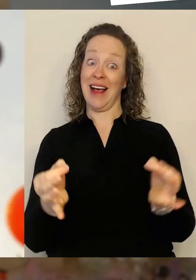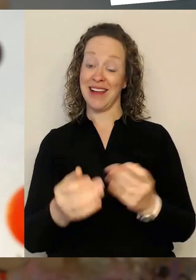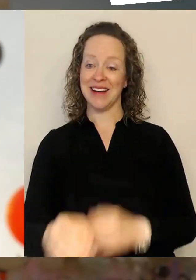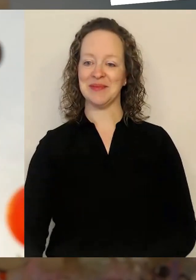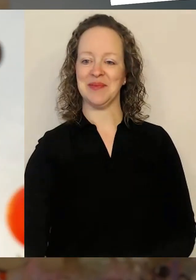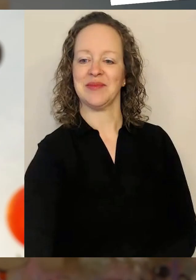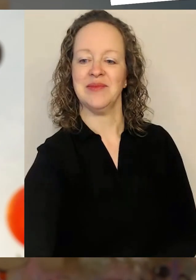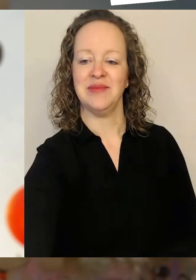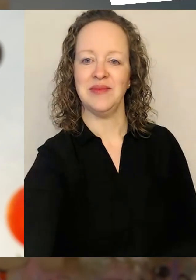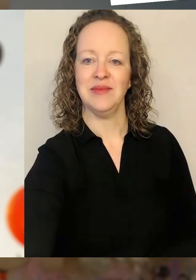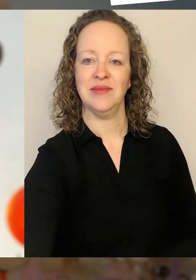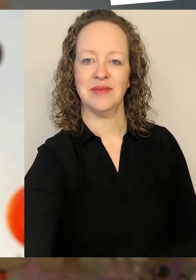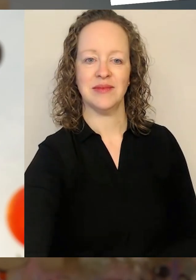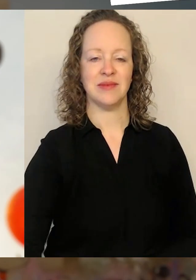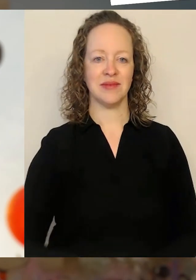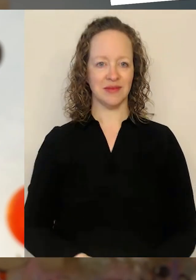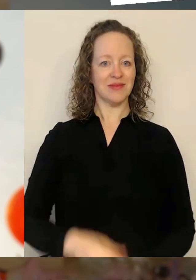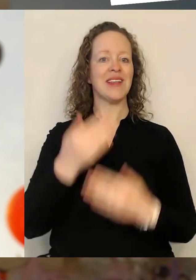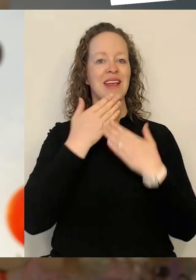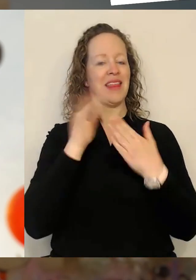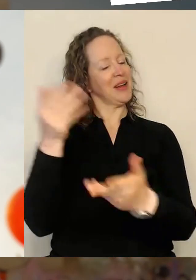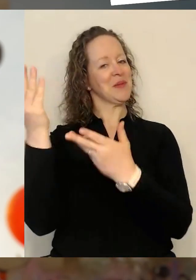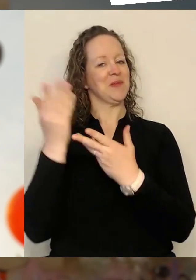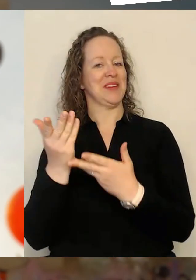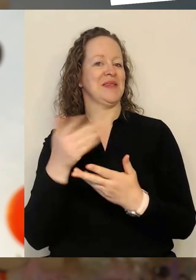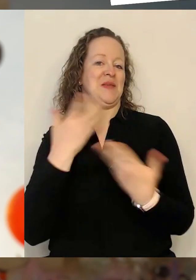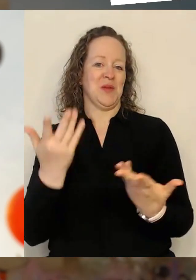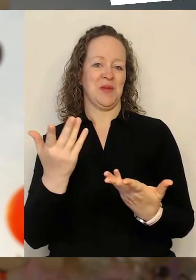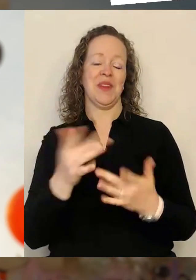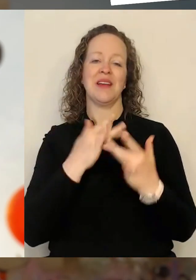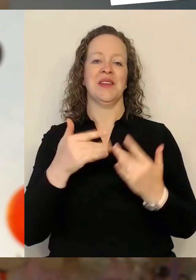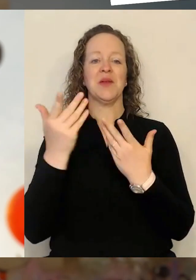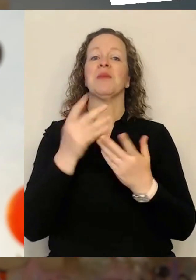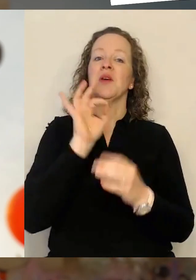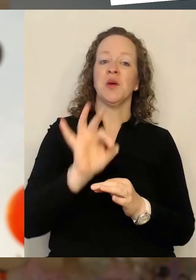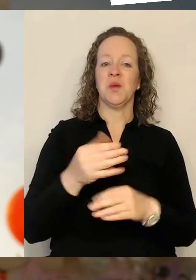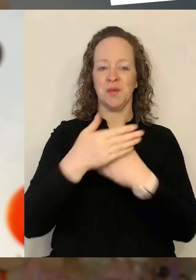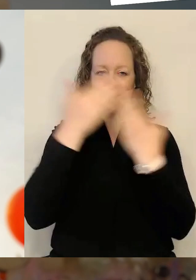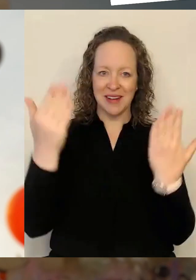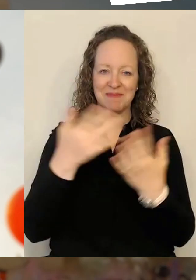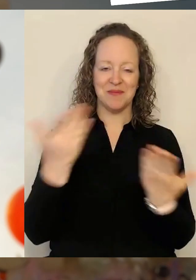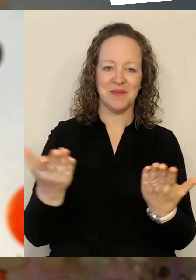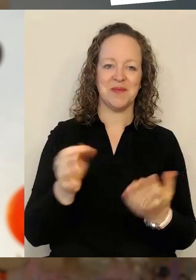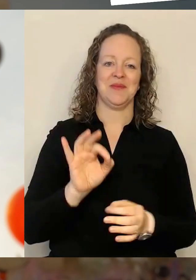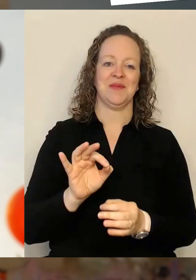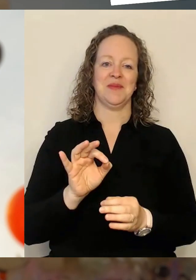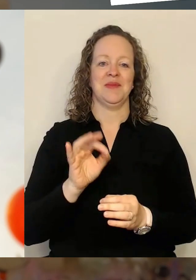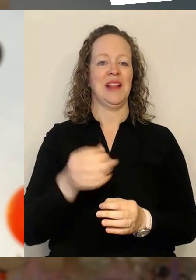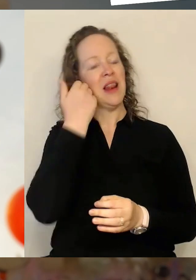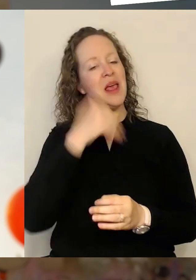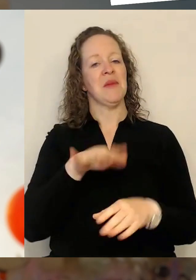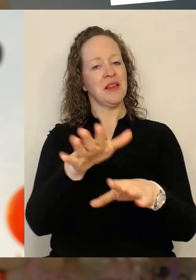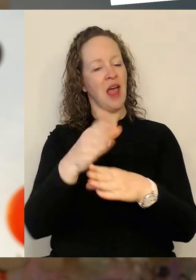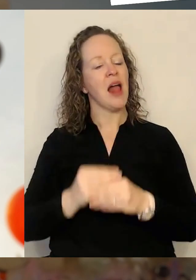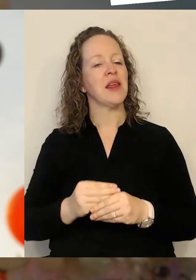Begrüßung, liebe Frau Klebeute, liebe Frau Lamm und guten Morgen natürlich an Sie und euch, liebe Teilnehmerinnen, liebe Teilnehmer, liebe Engagierte.